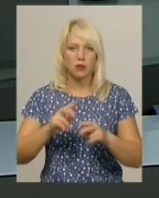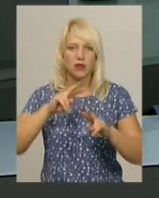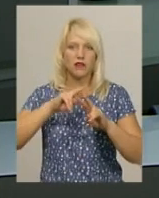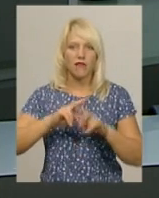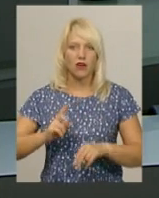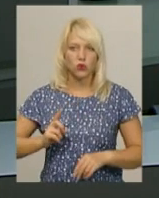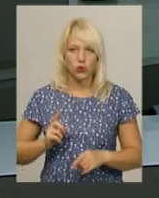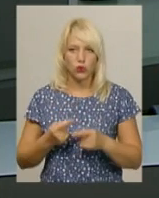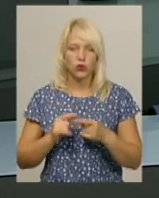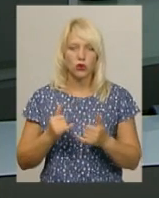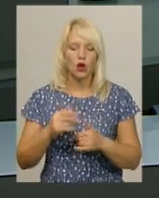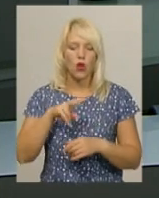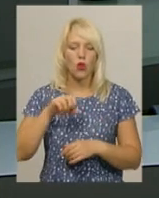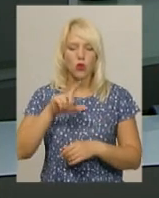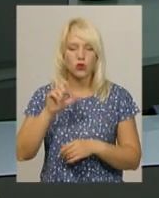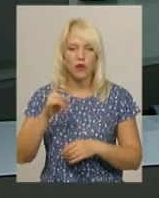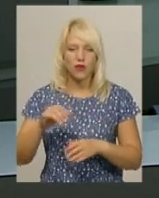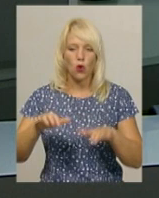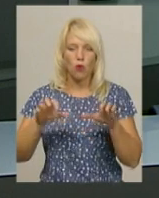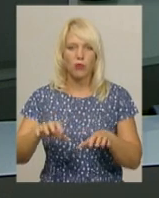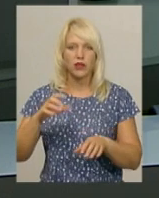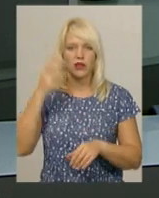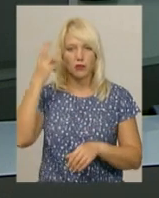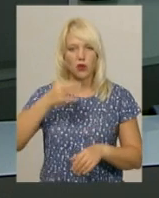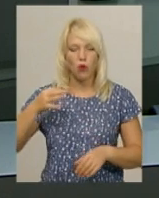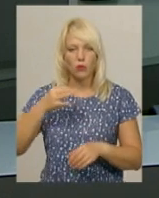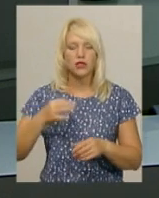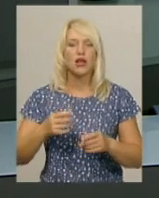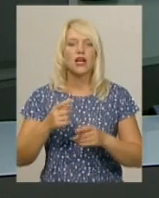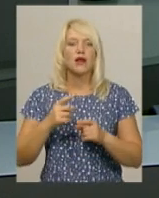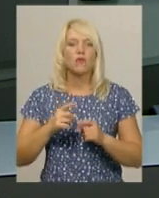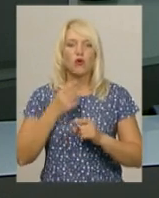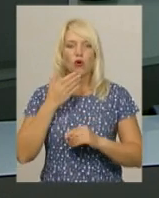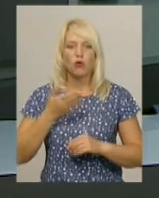Лозовий сьогодні прокоментував затримання голови Полонської райдержадміністрації.